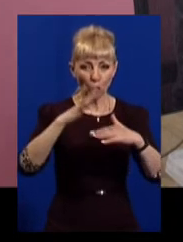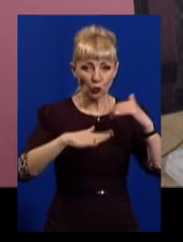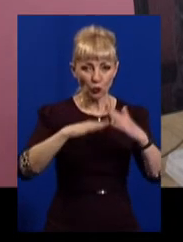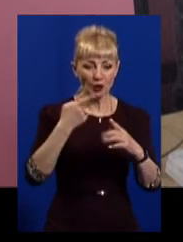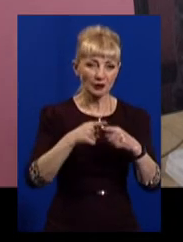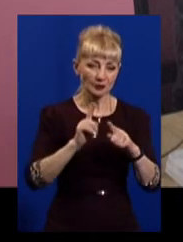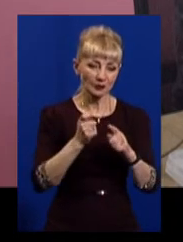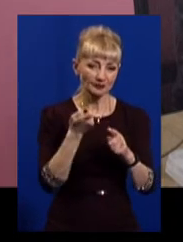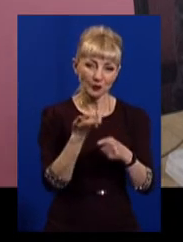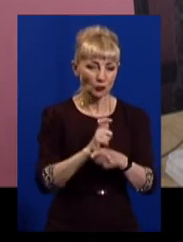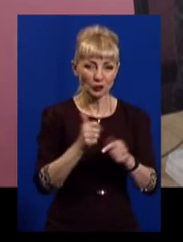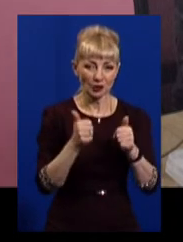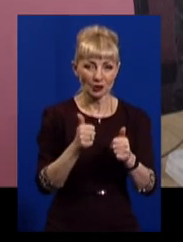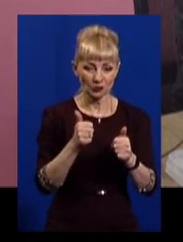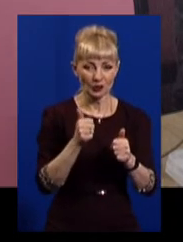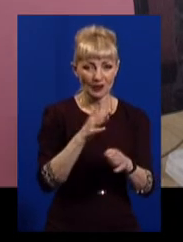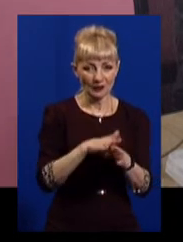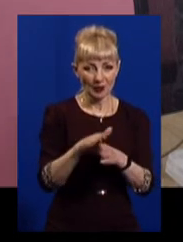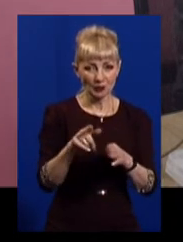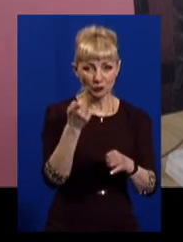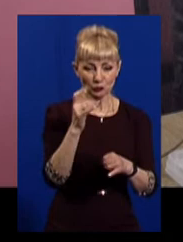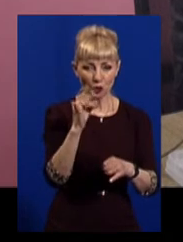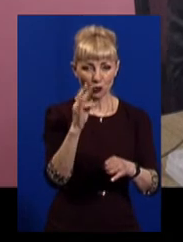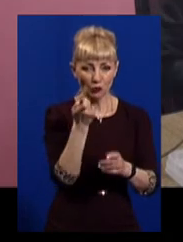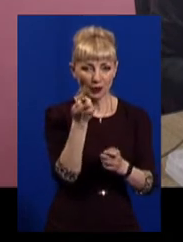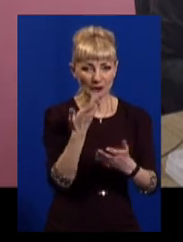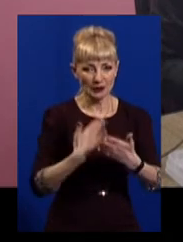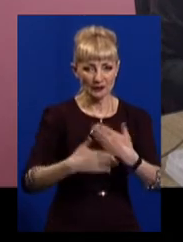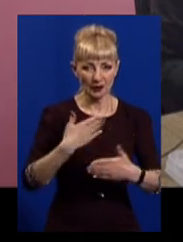зроблено. Як тут. Тут відчувається, що рука трохи з інвалідністю.